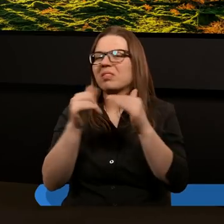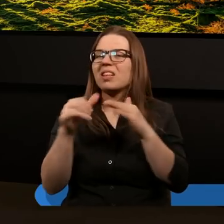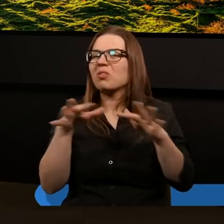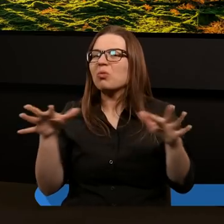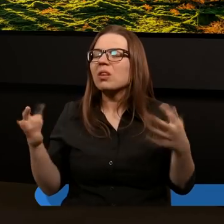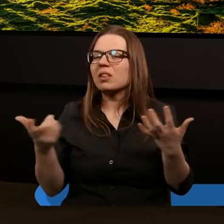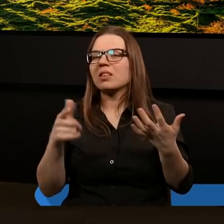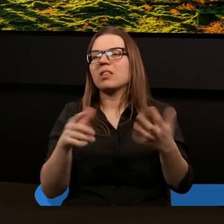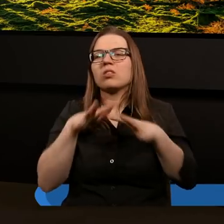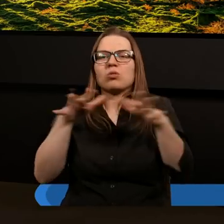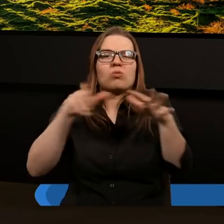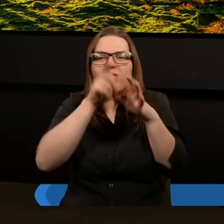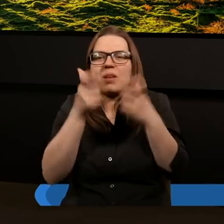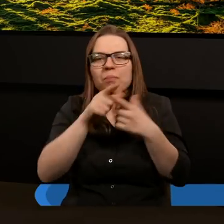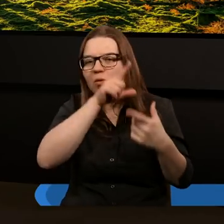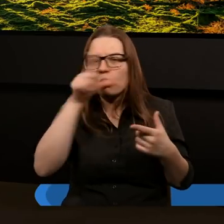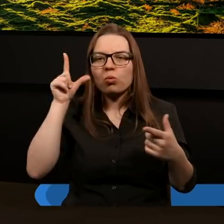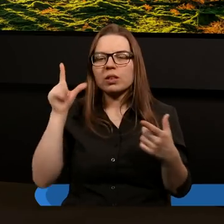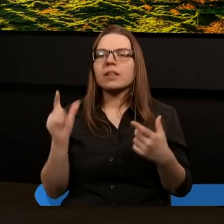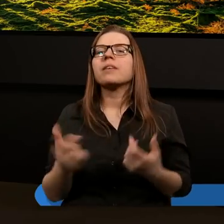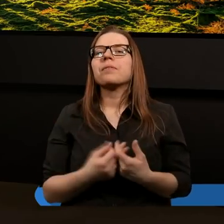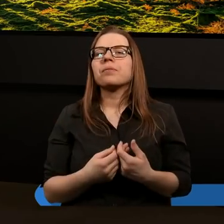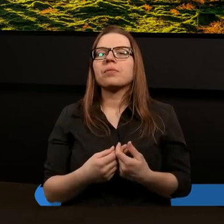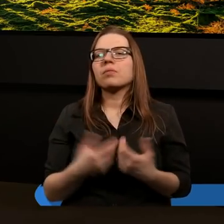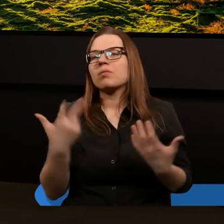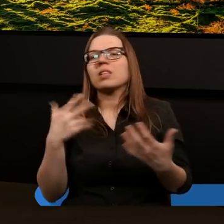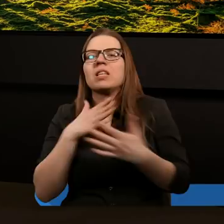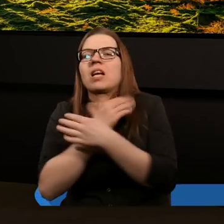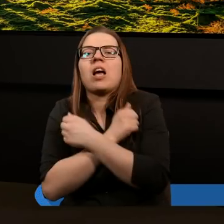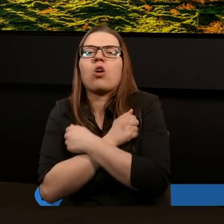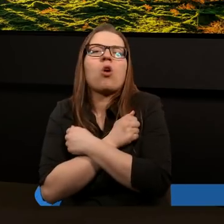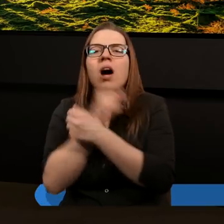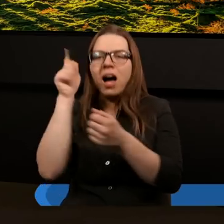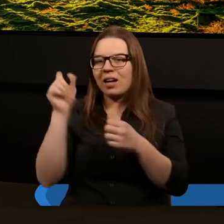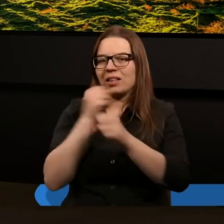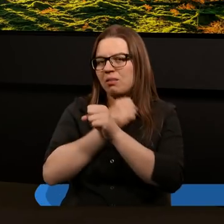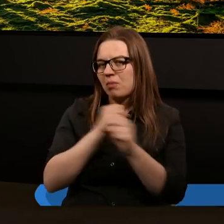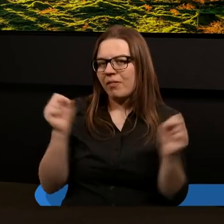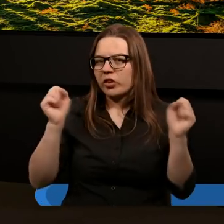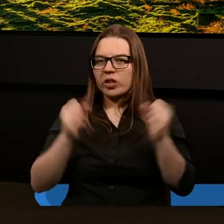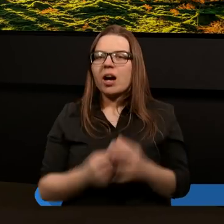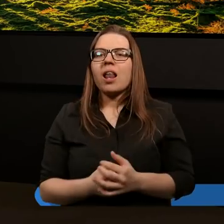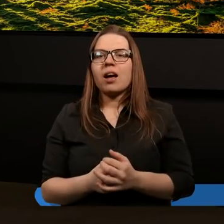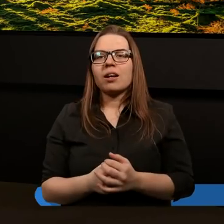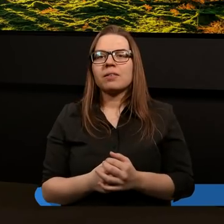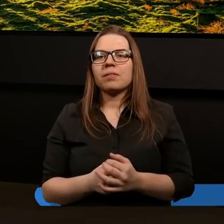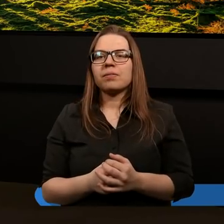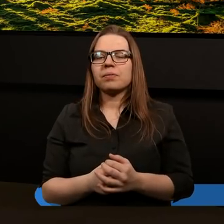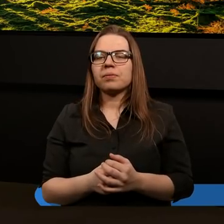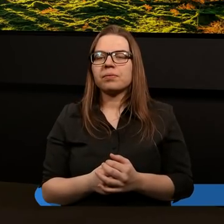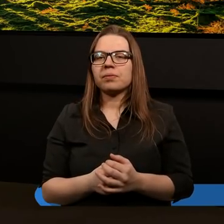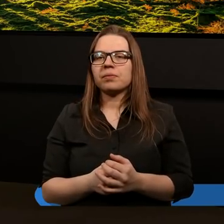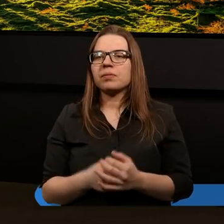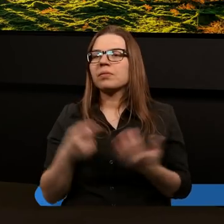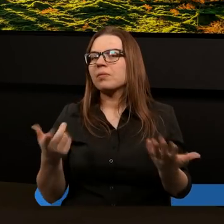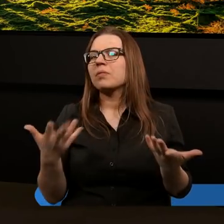wtarnęła cała masa ludzi, którzy nie kochali Zbawiciela. To były osoby,